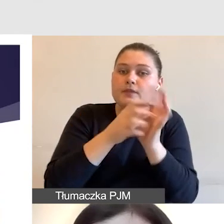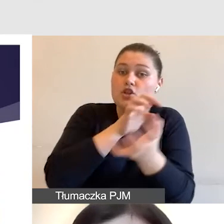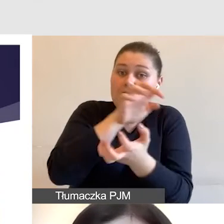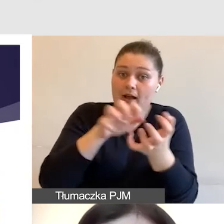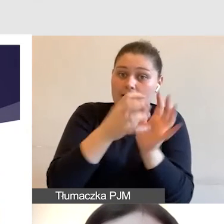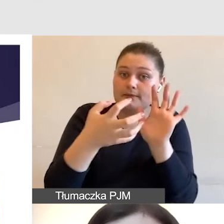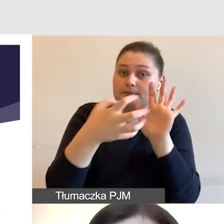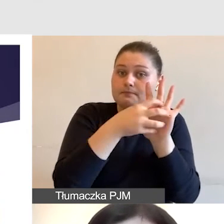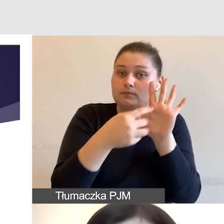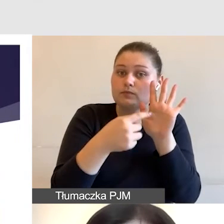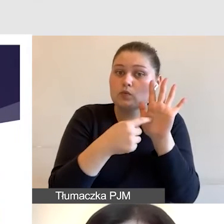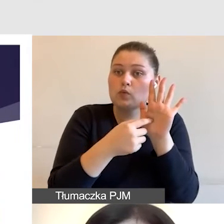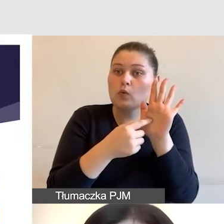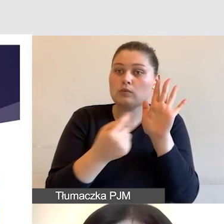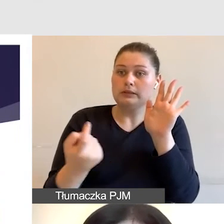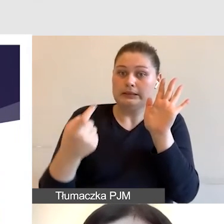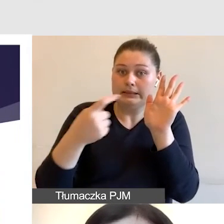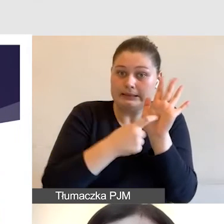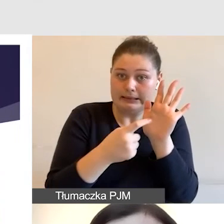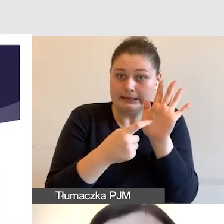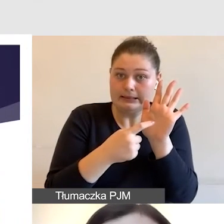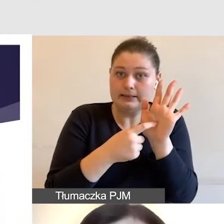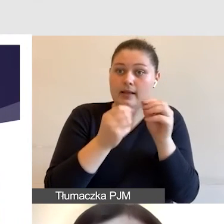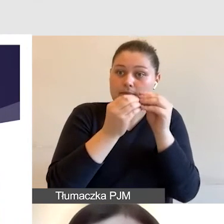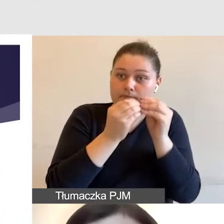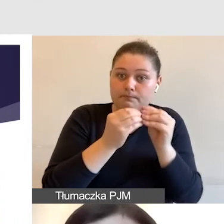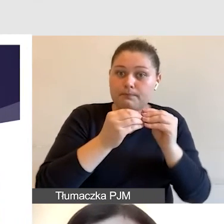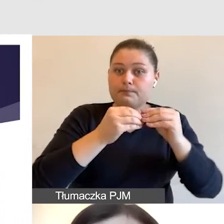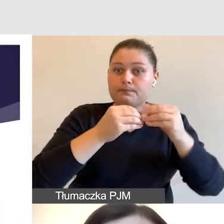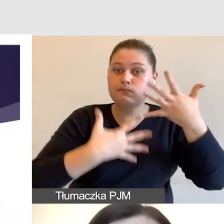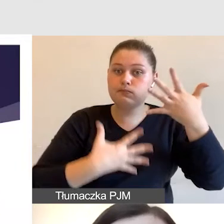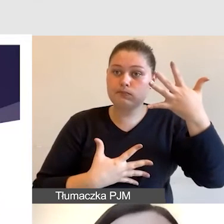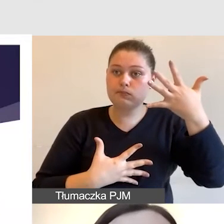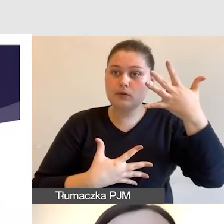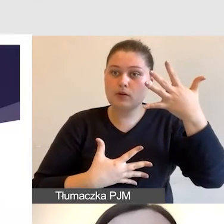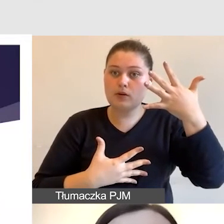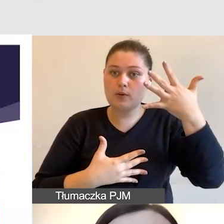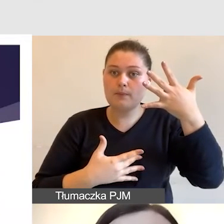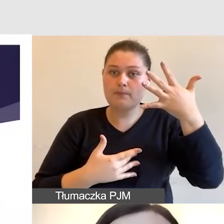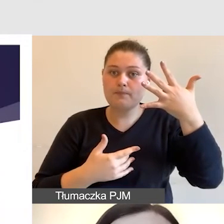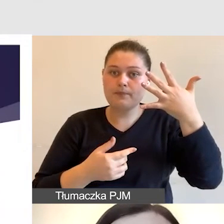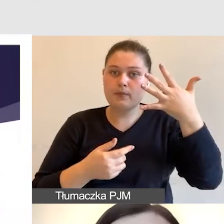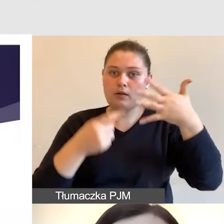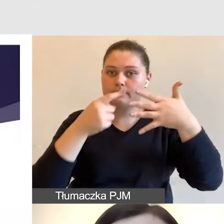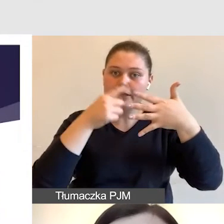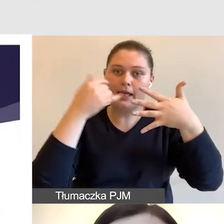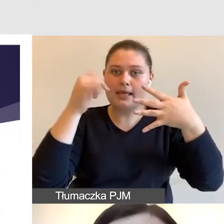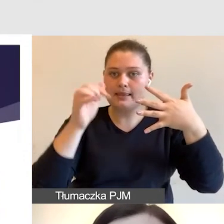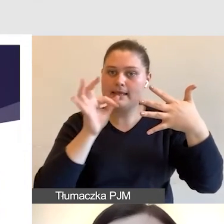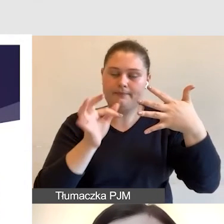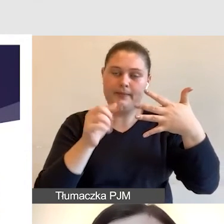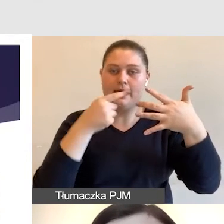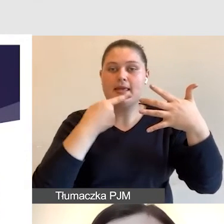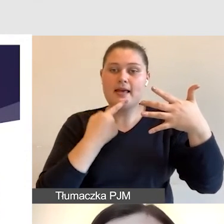otwieramy wersje językowe, które są dostępne. Tu dwa slajdy z wydarzenia